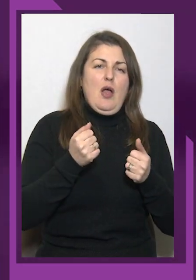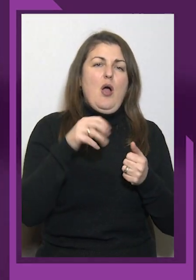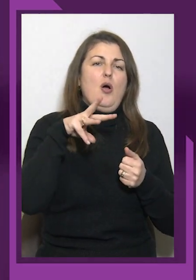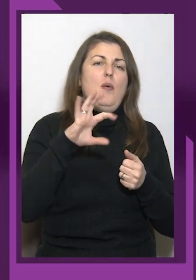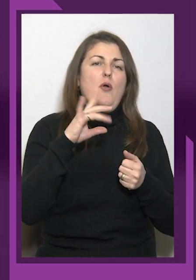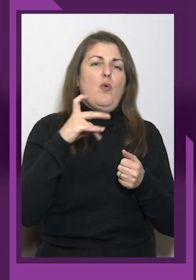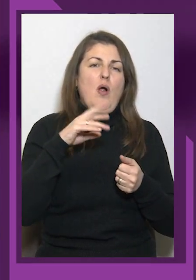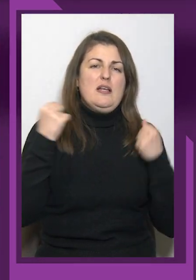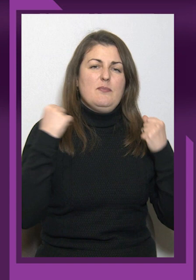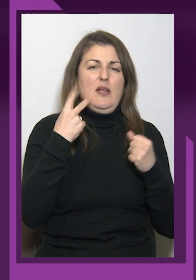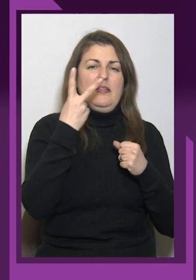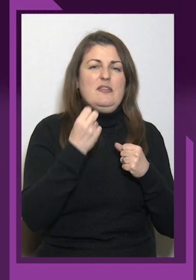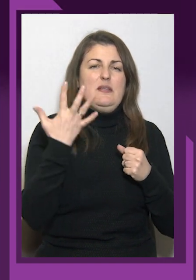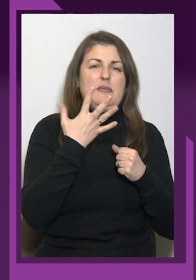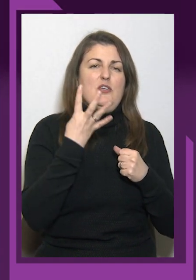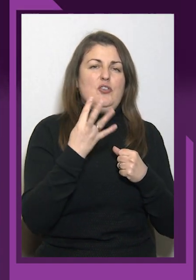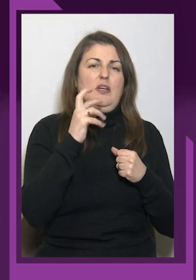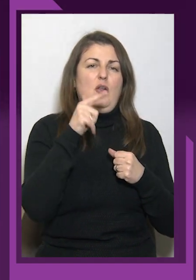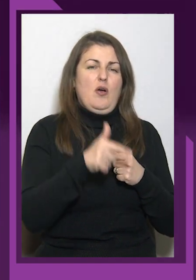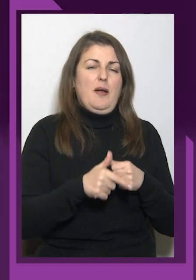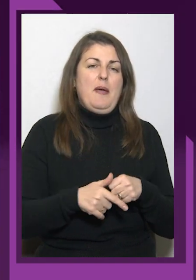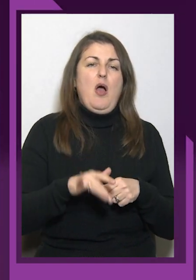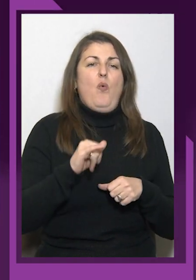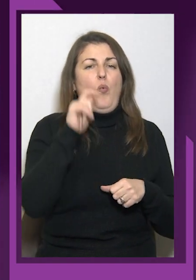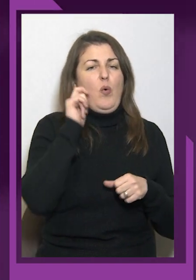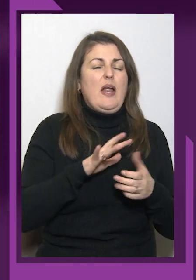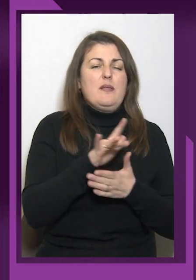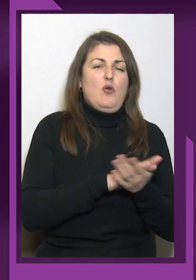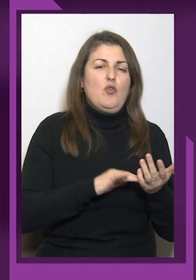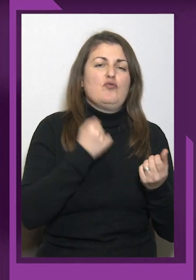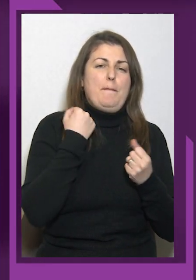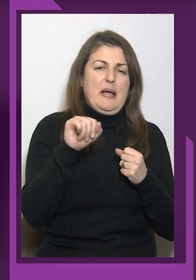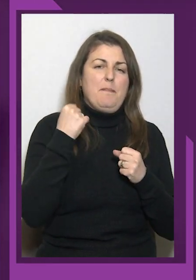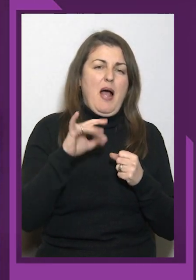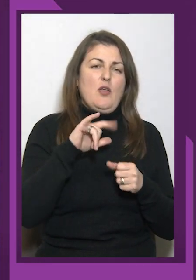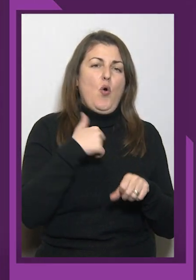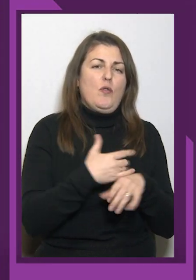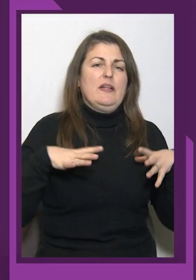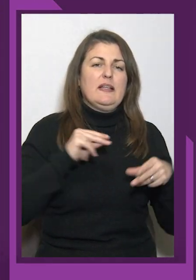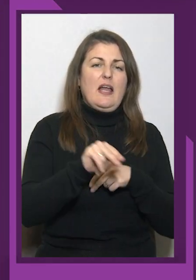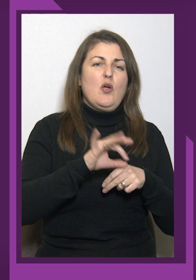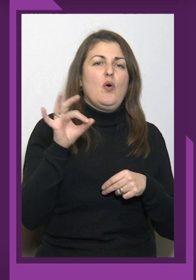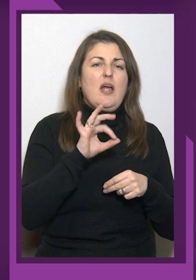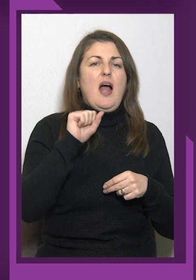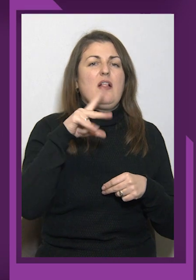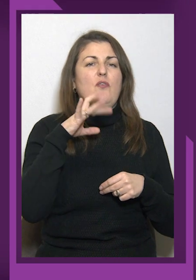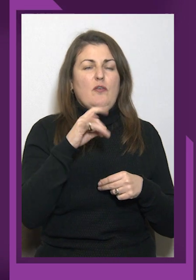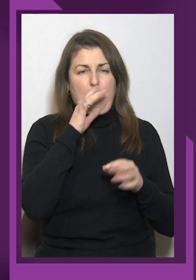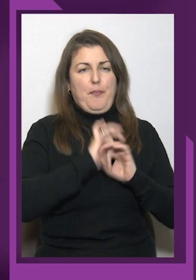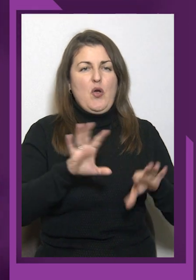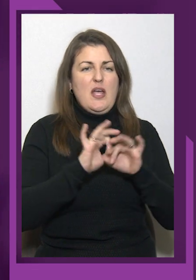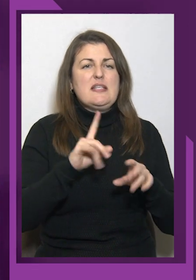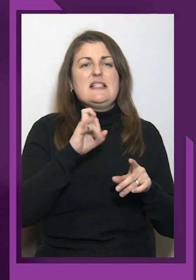Україна продовжує перемагати і головний тренер Олександр Алфьоров пояснює, заради чого ми це робимо. Заради ЗСУ,